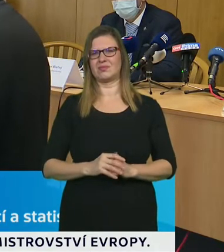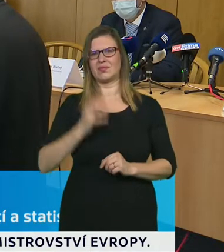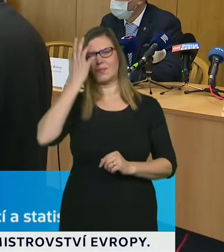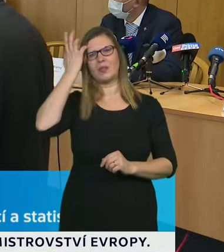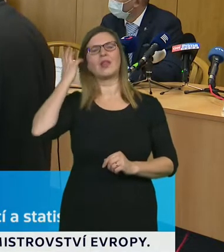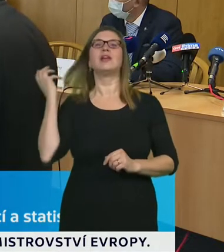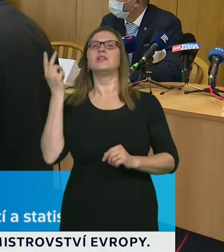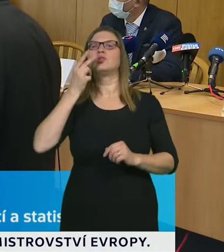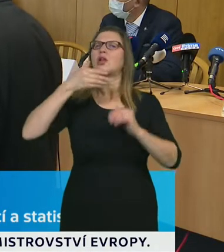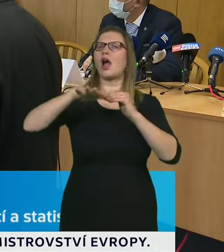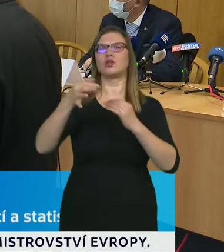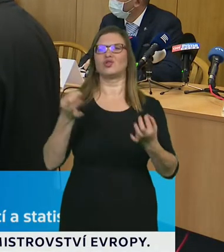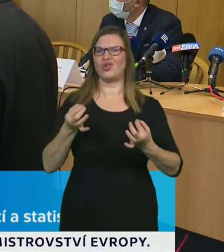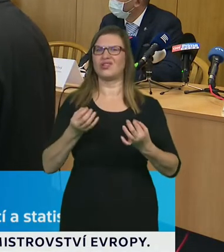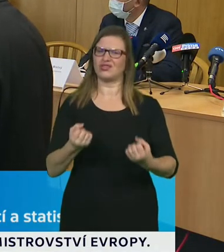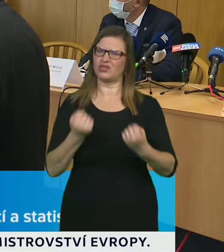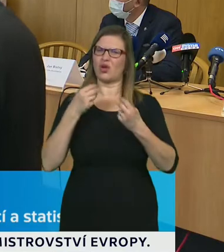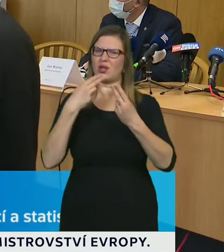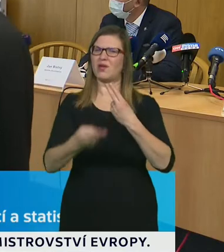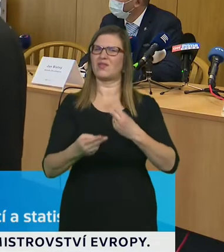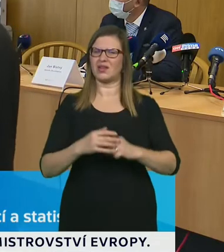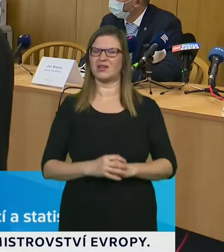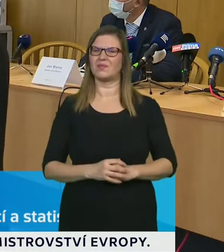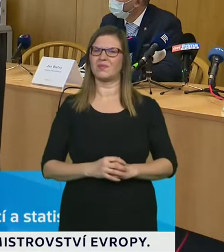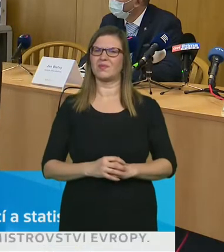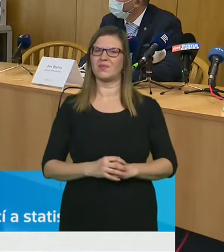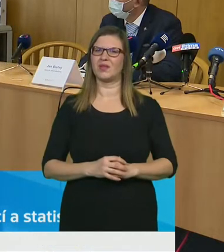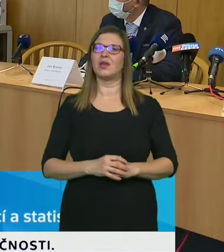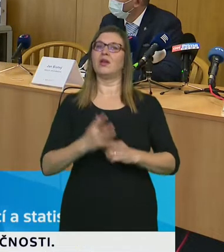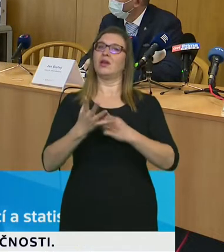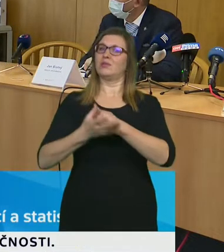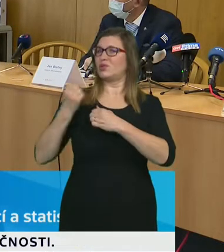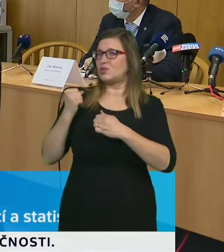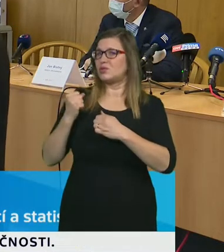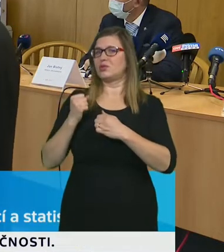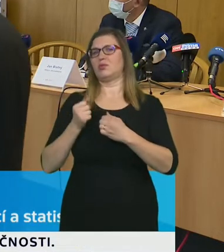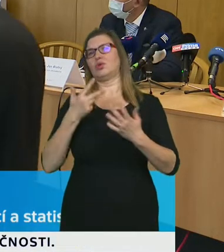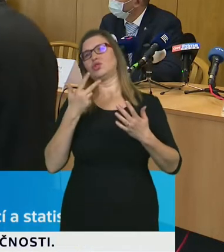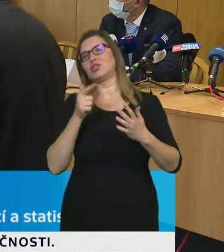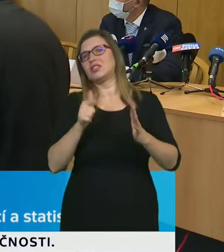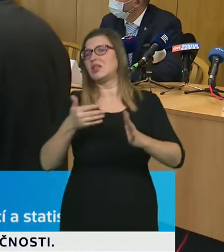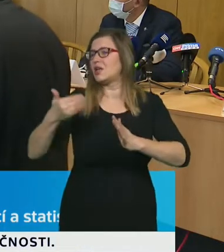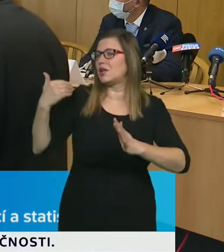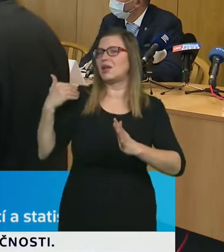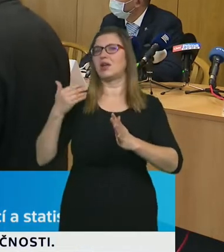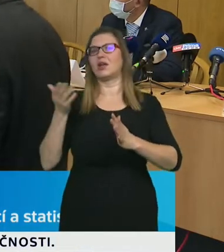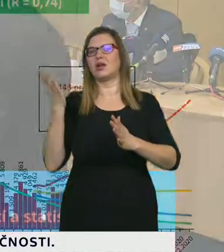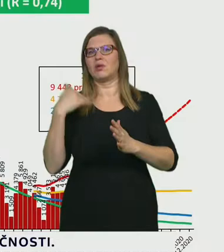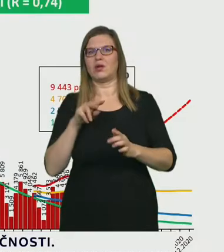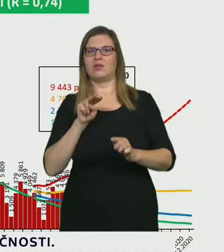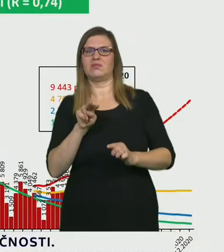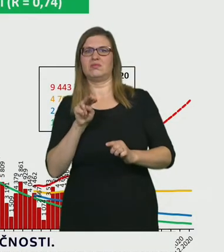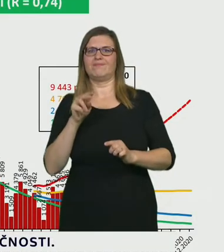odpovědět, byť možná trošku jednodušší, než bylo třeba před dvěma třemi týdny, kdy se ten trend různým způsobem lámal.